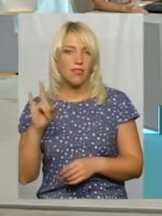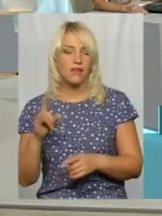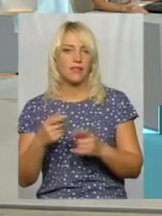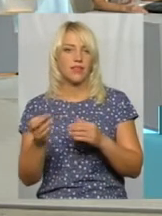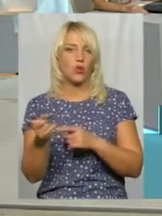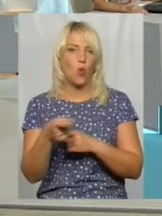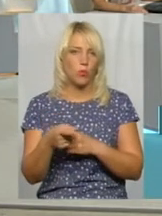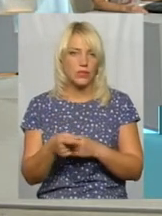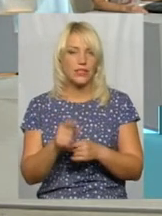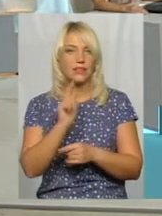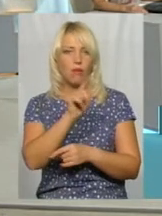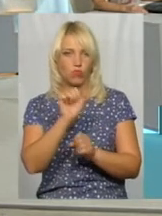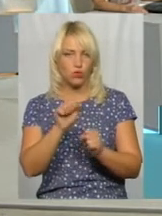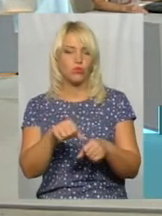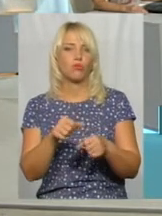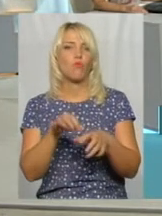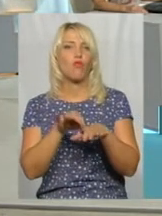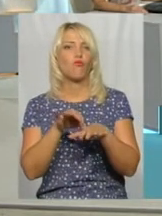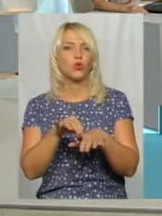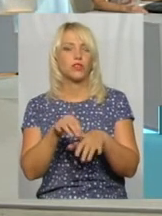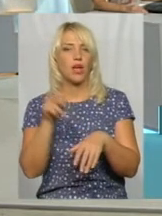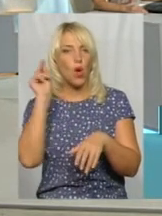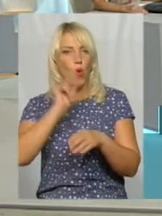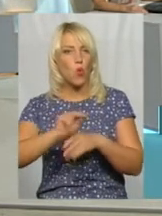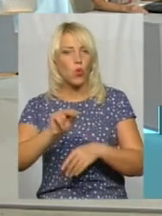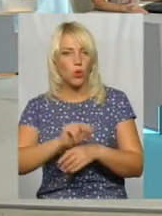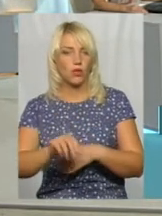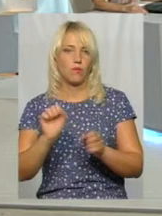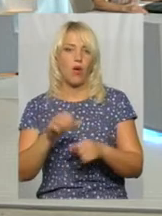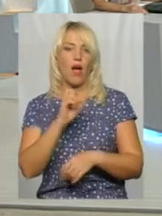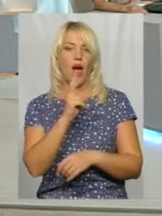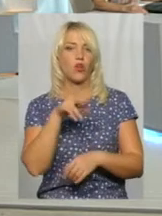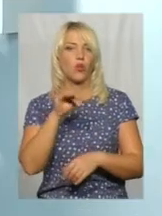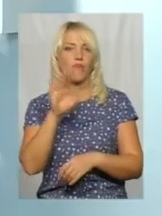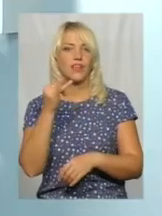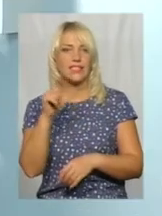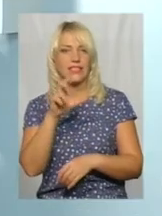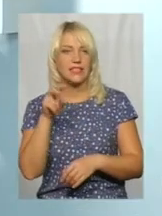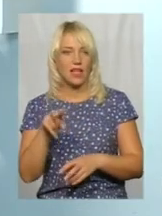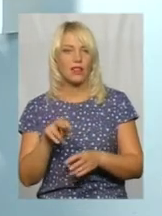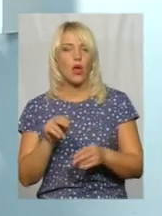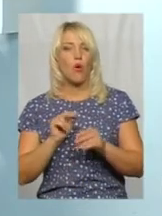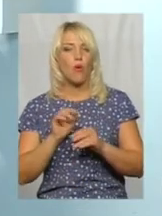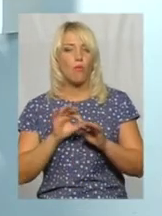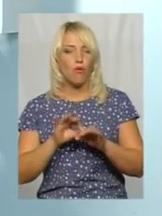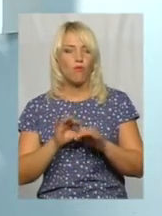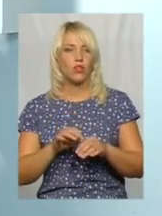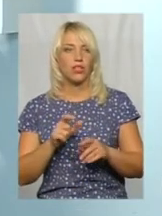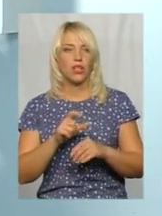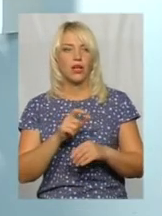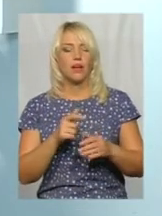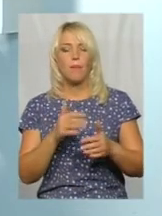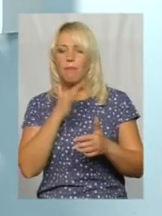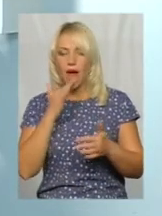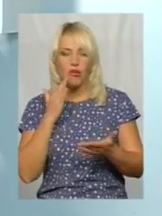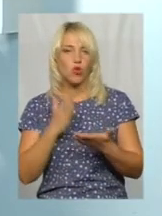Тернопільській. Тобто, там можемо уроки проводити. Можемо в актових залах проводити, де діти теж. Тобто, форм і методів